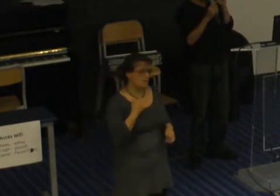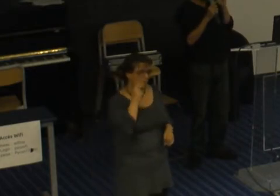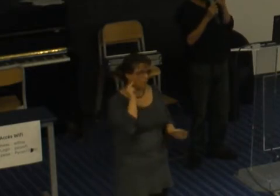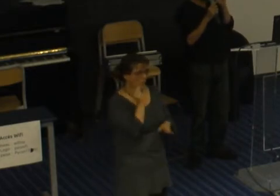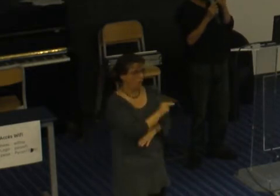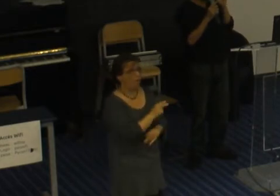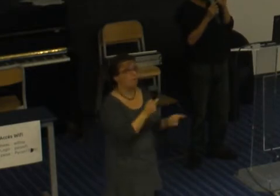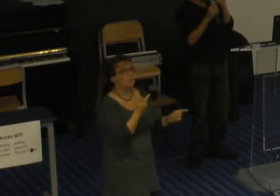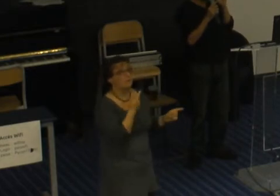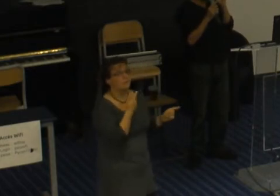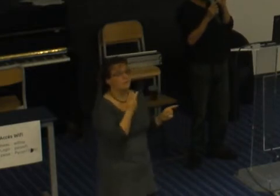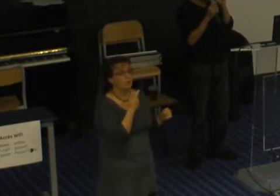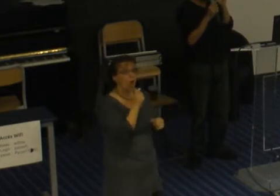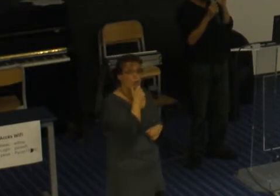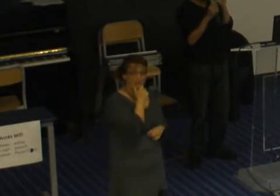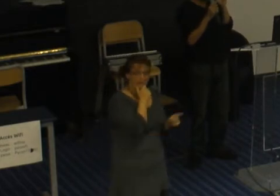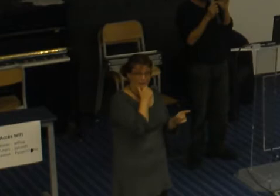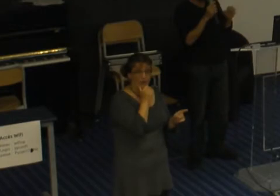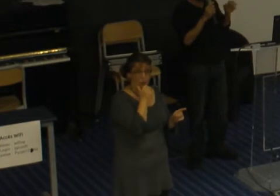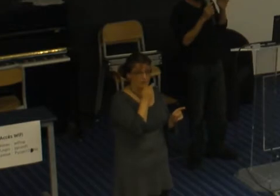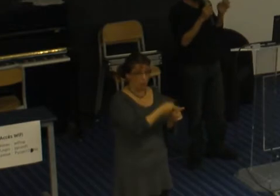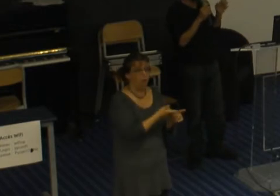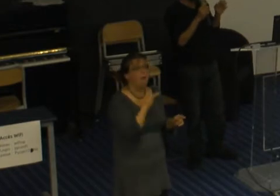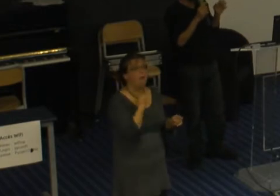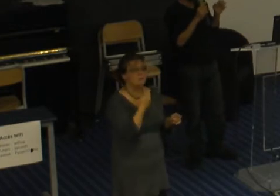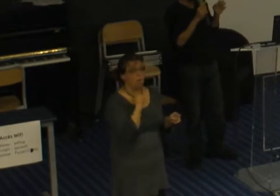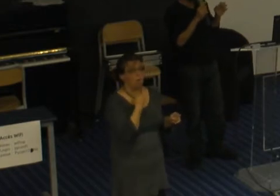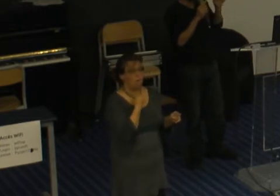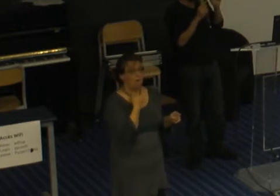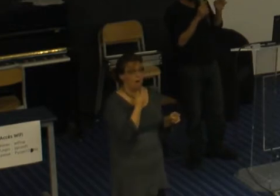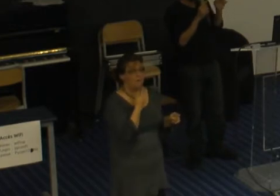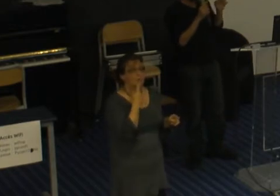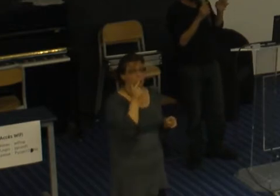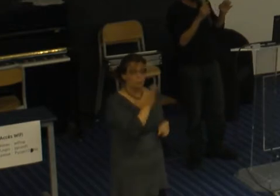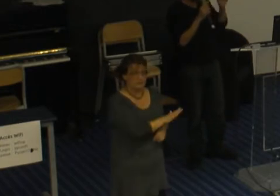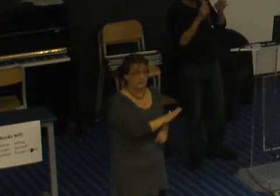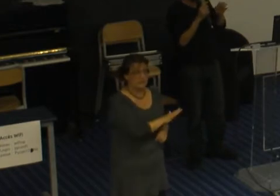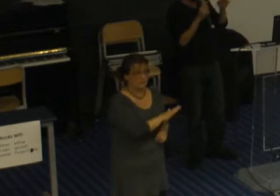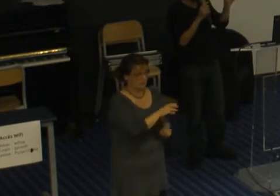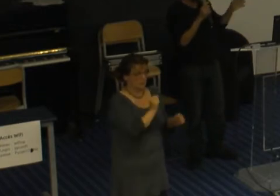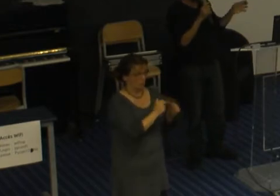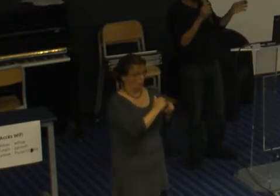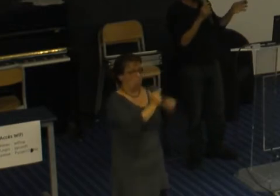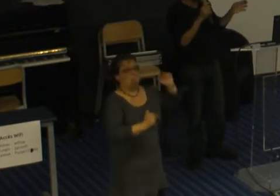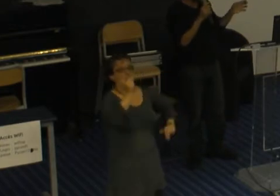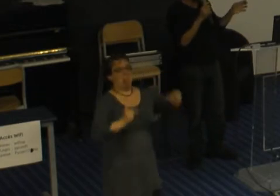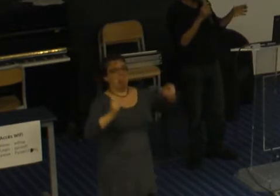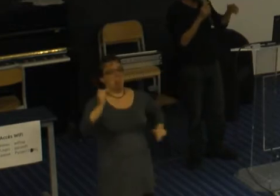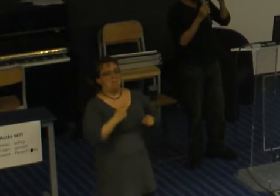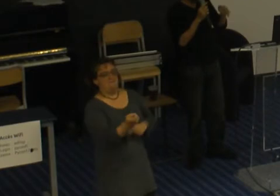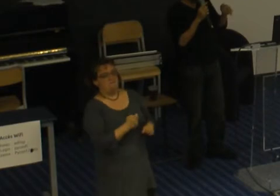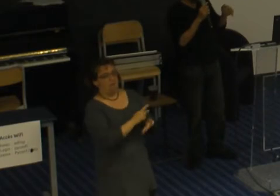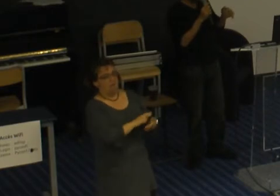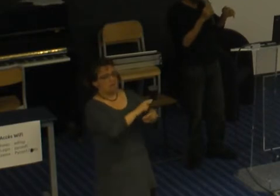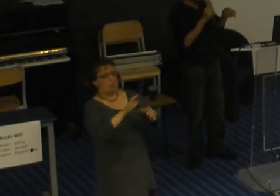'accent, votre accent quand vous parlez est un marqueur social. Et en fonction de votre accent, vous aurez, vous pouvez avoir un boulot